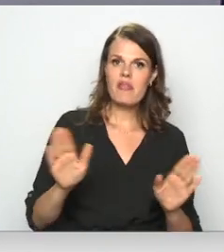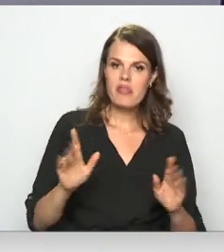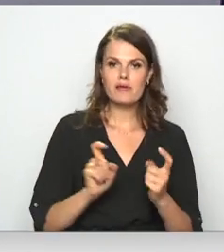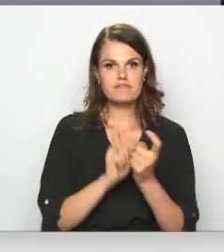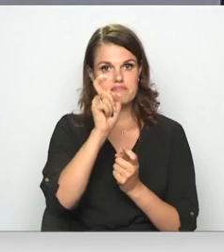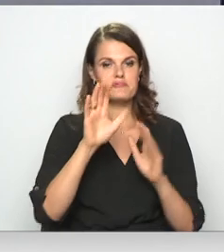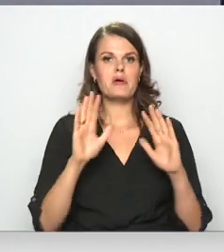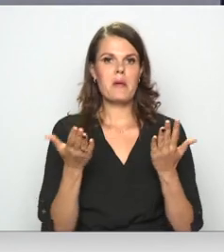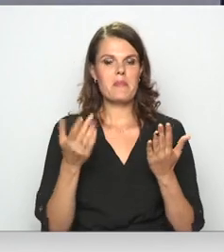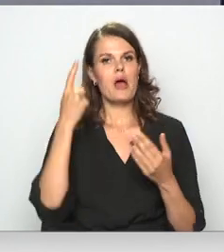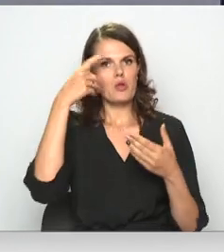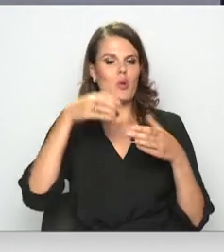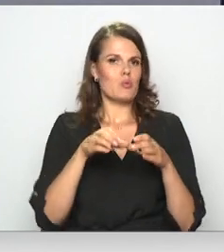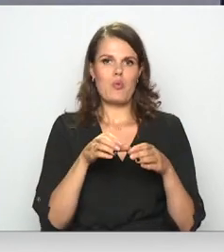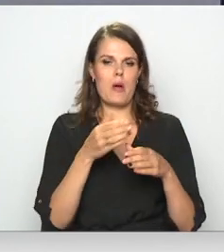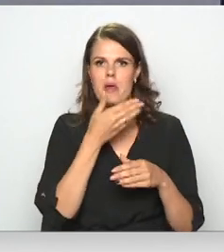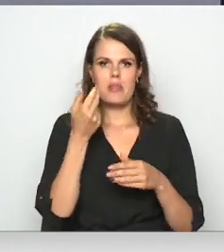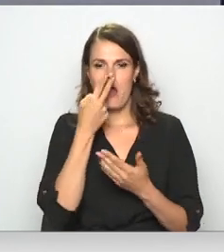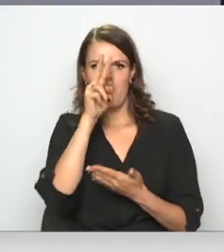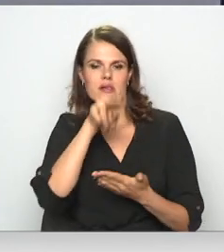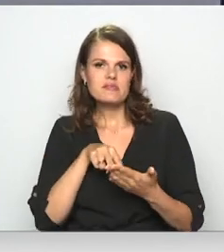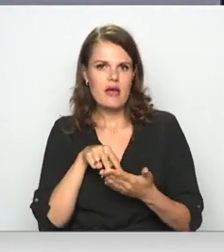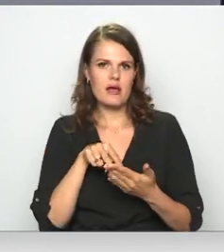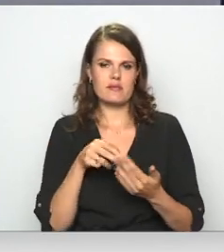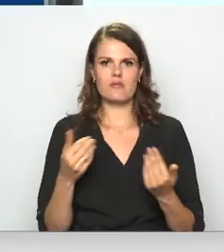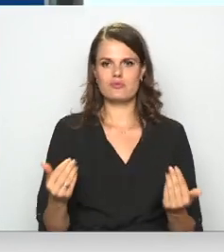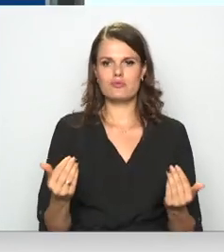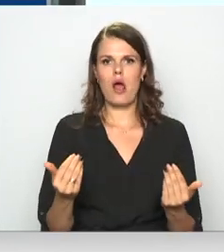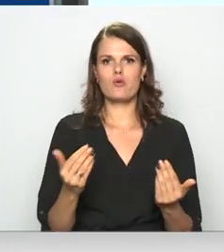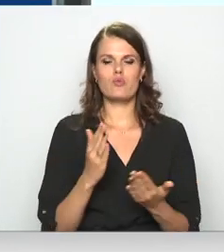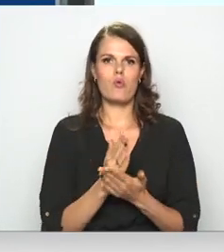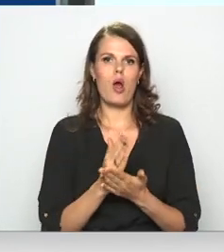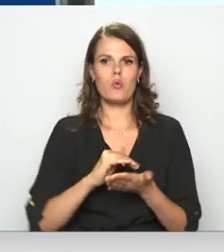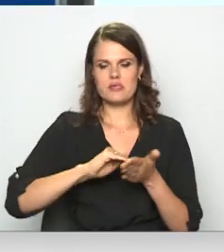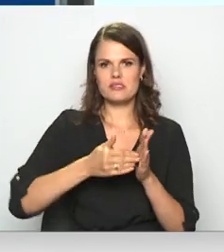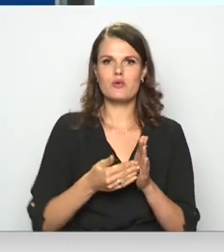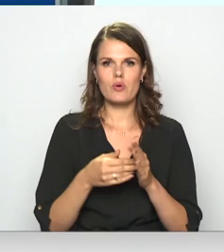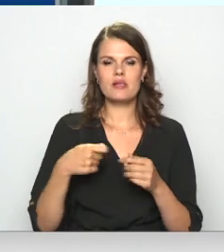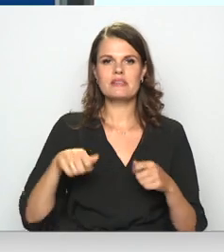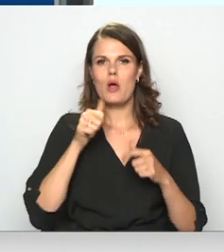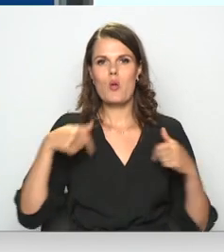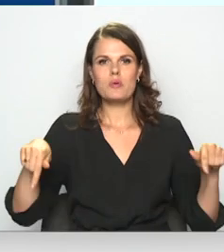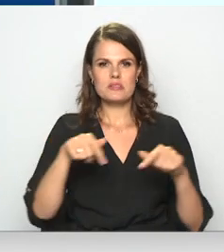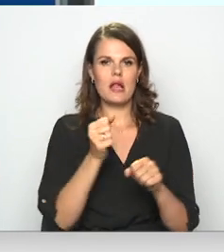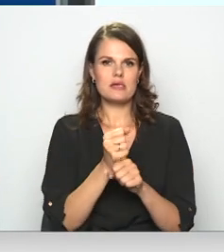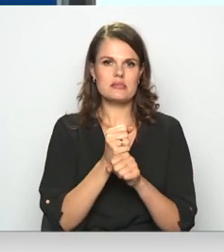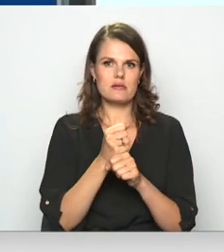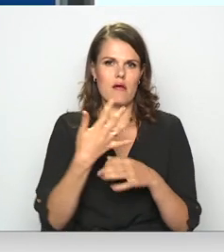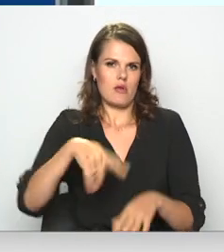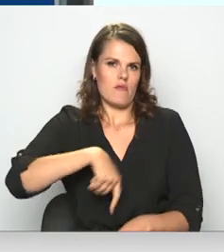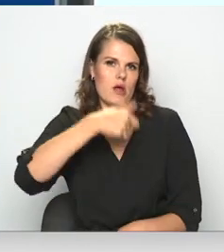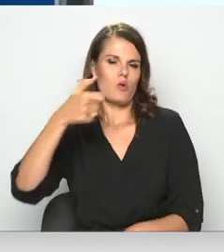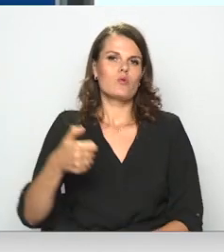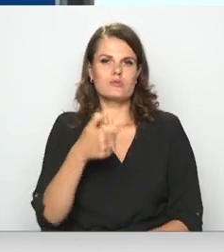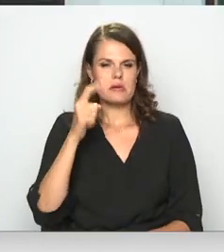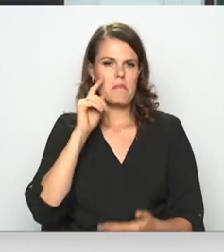doma nav izvērtējusi aktuālo situāciju azartspēļu nozarē. Čekavas novadā spēļu zāles, kas darbojas jau ne pirmo gadu desmit,